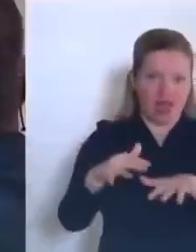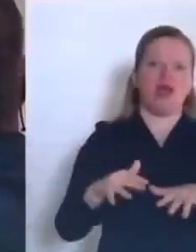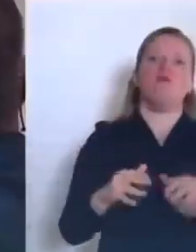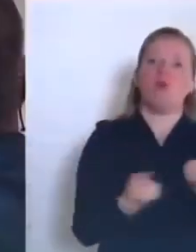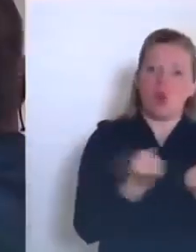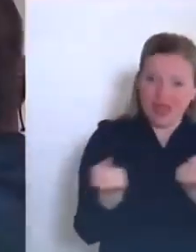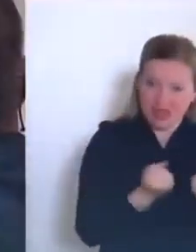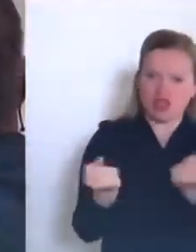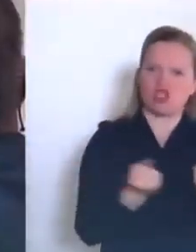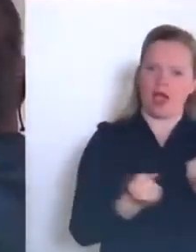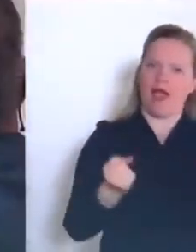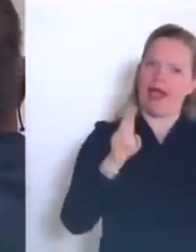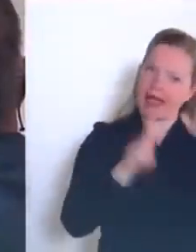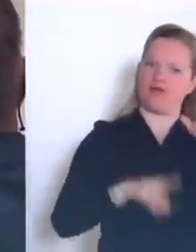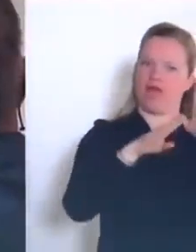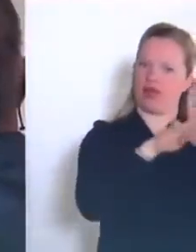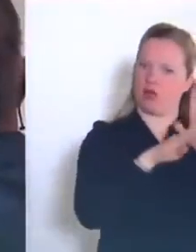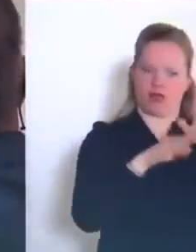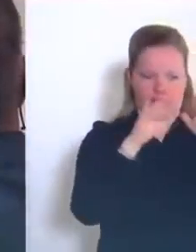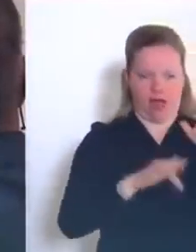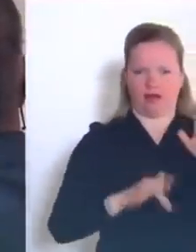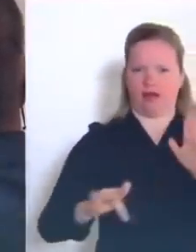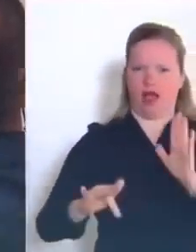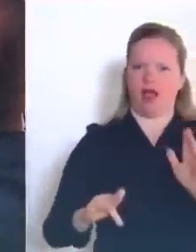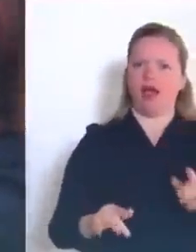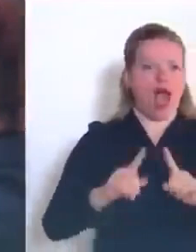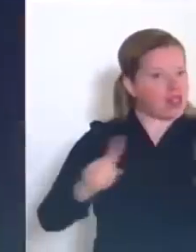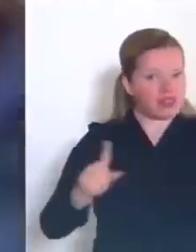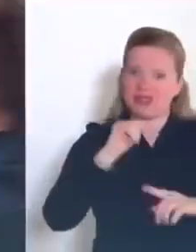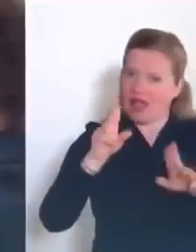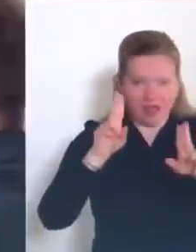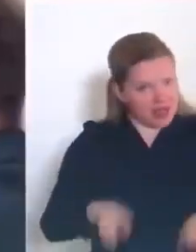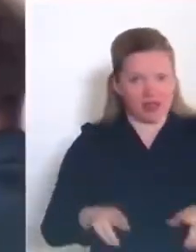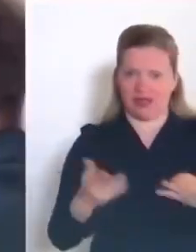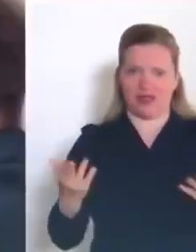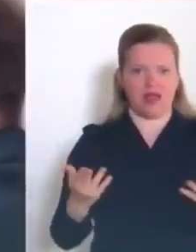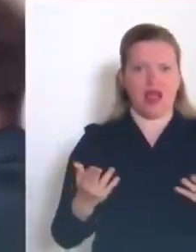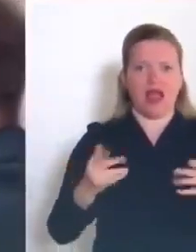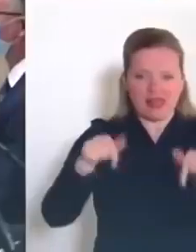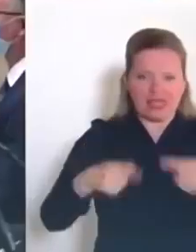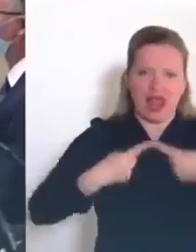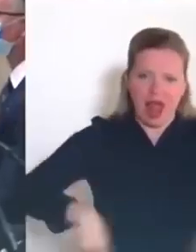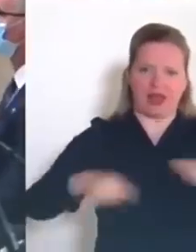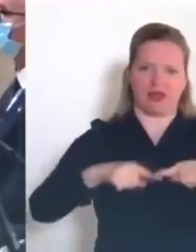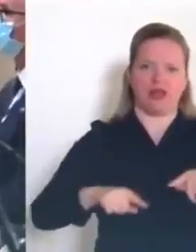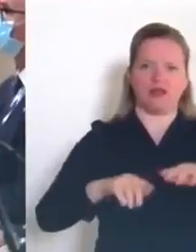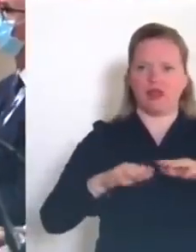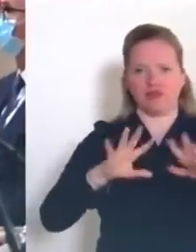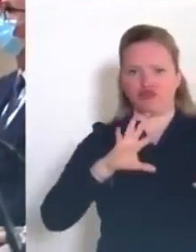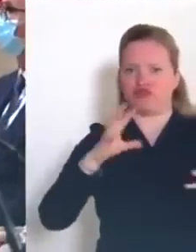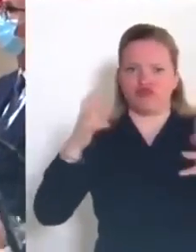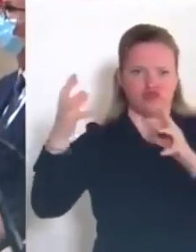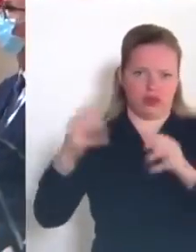questa nazione. Non c'è nulla che possa giustificare, altrimenti quello che avete fatto, signori e signore. E piano piano si sta anche